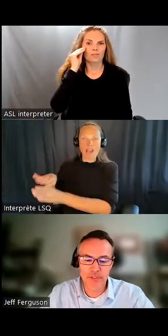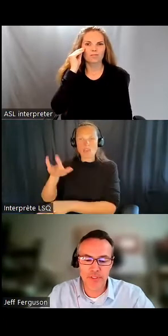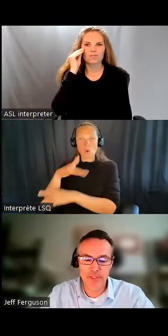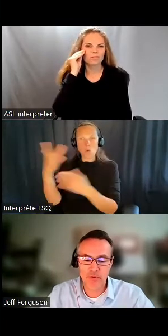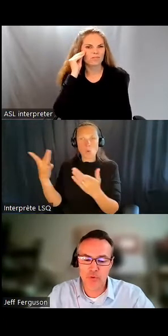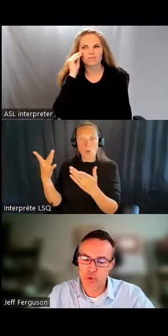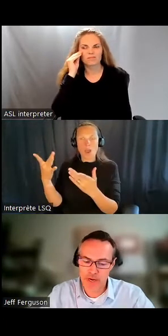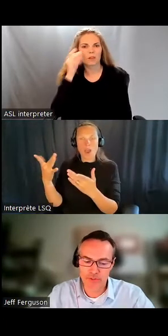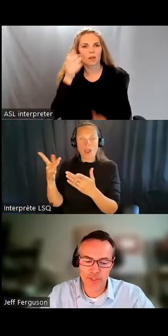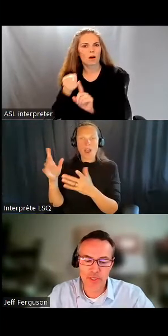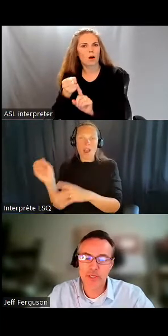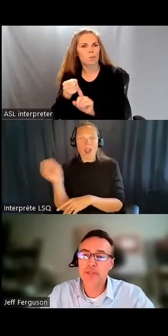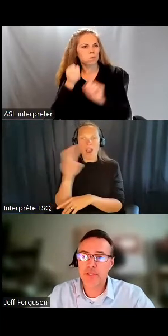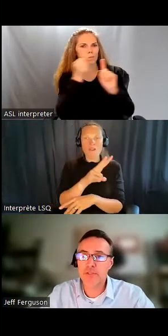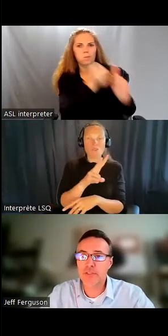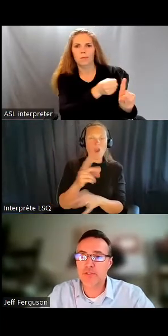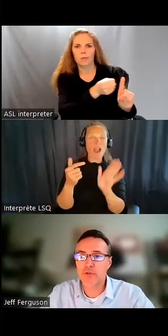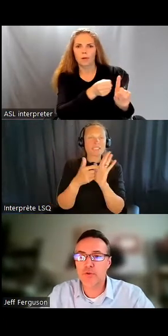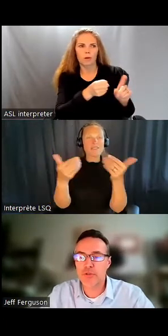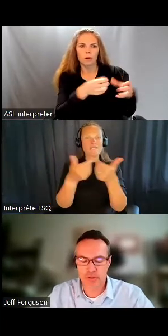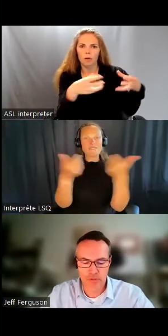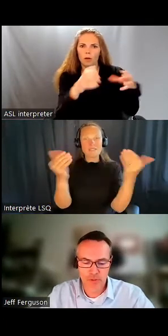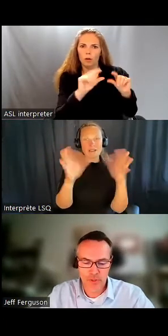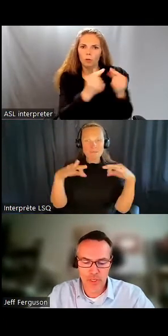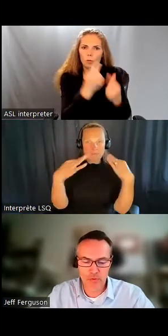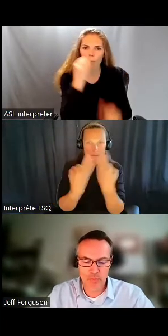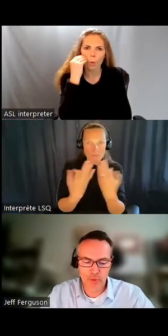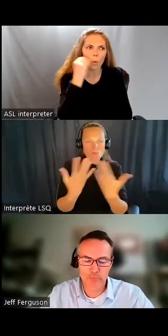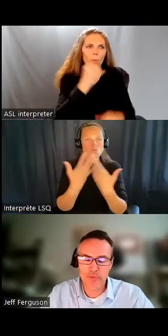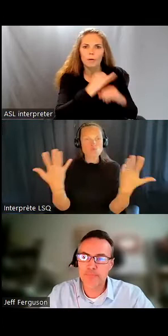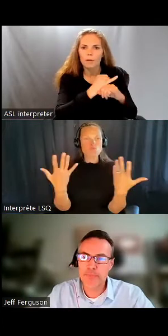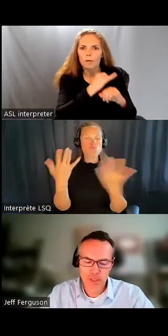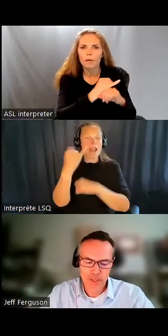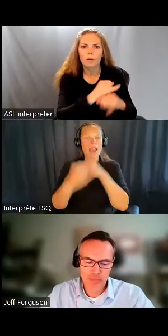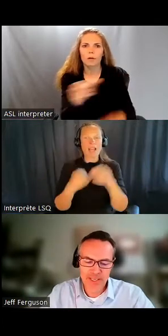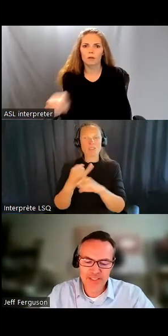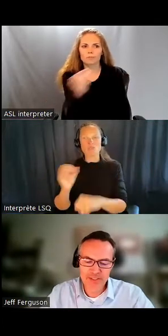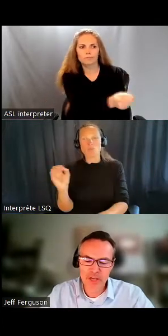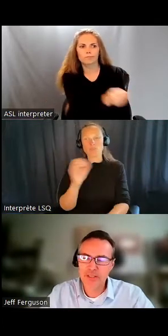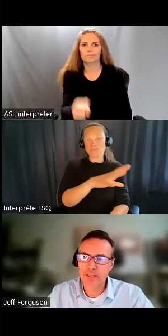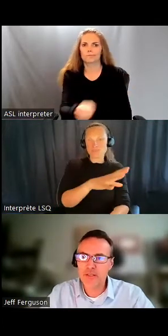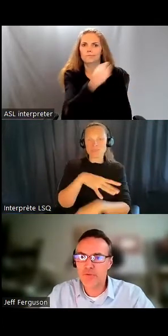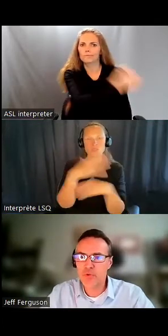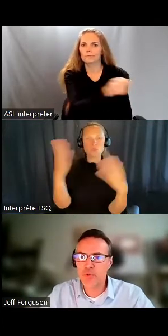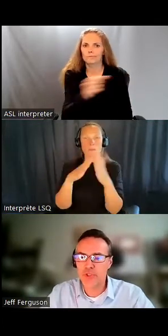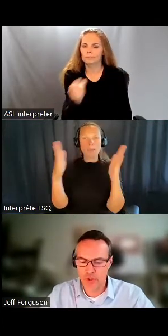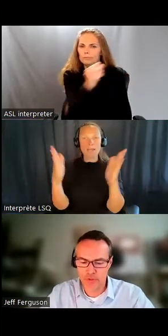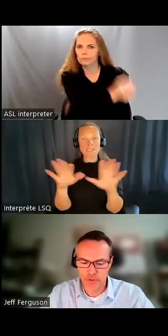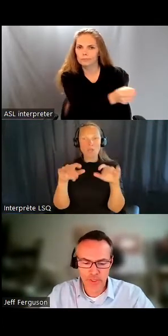séparés ou des logements séparés comme des institutions et des maisons de groupe.